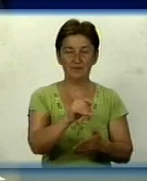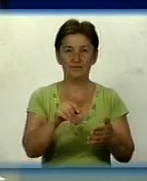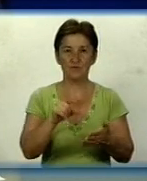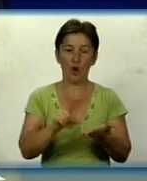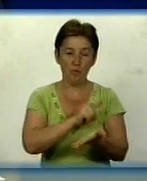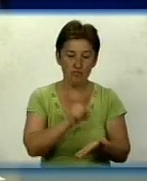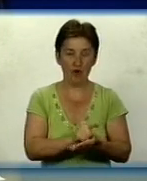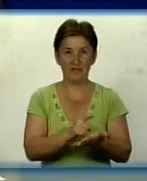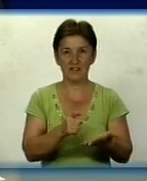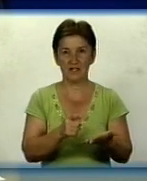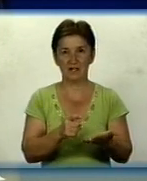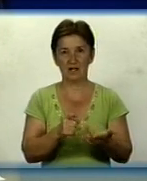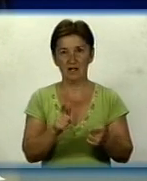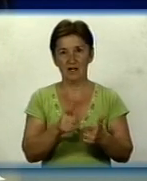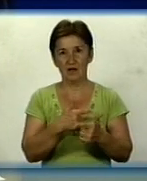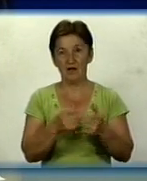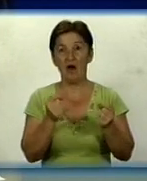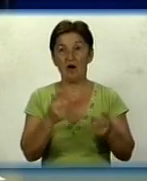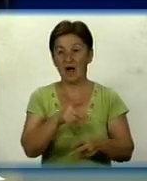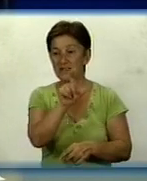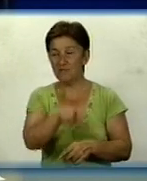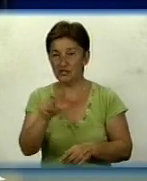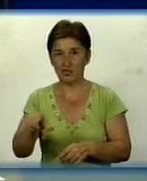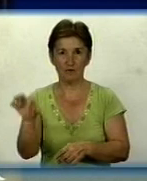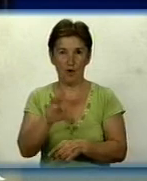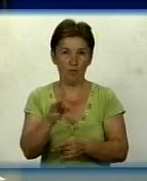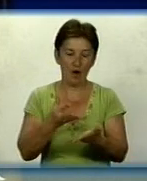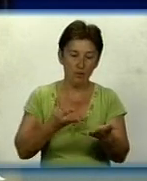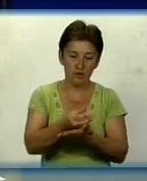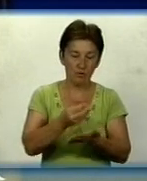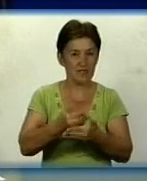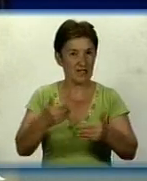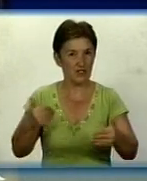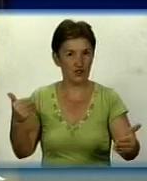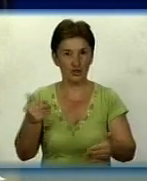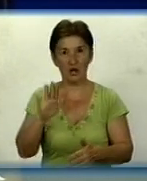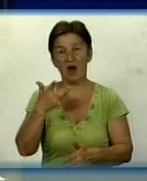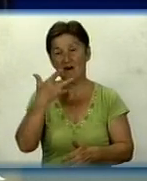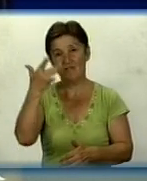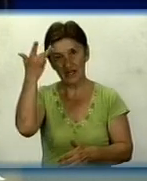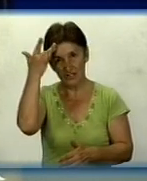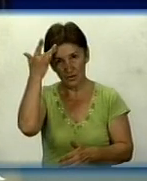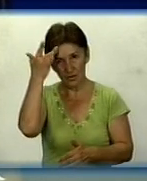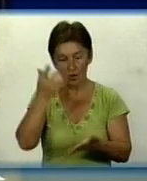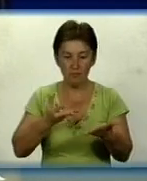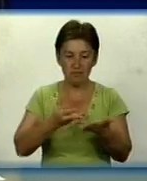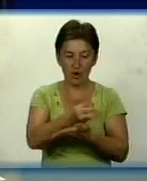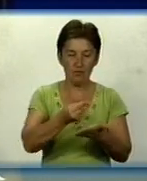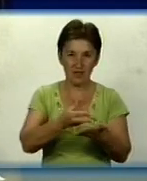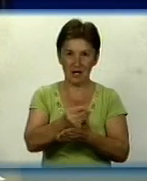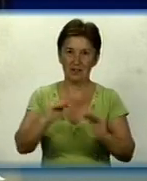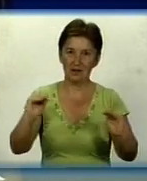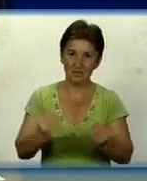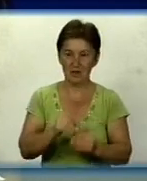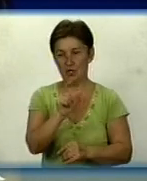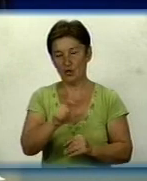про обов'язки, чи належних виконують споживачі щодо проплати. Раніше статисти показували, що влітку зазвичай проплати падають. Люди, можливо,